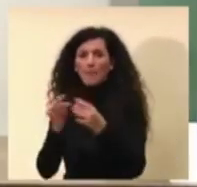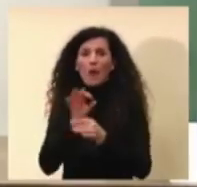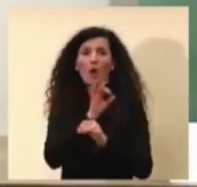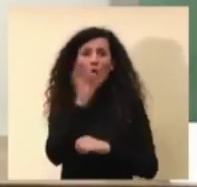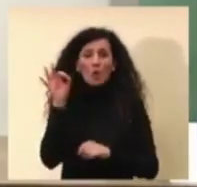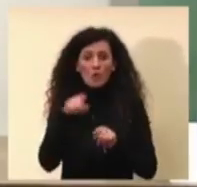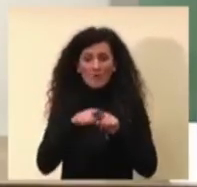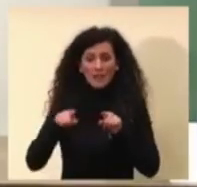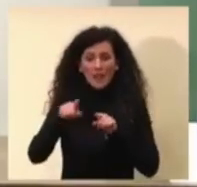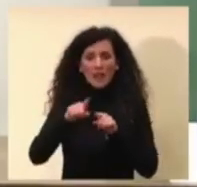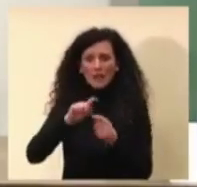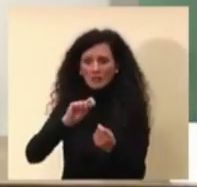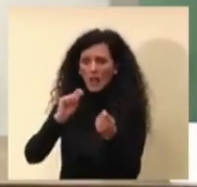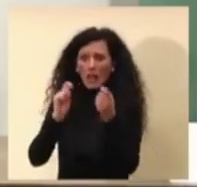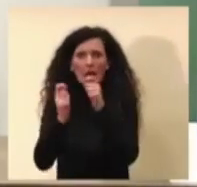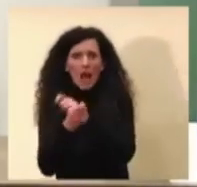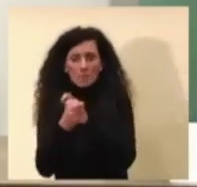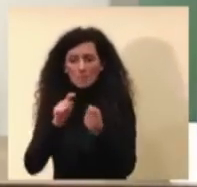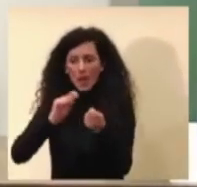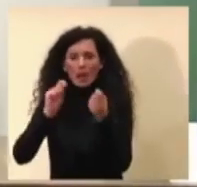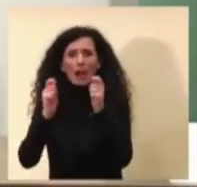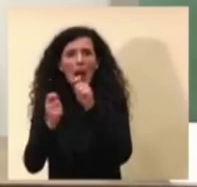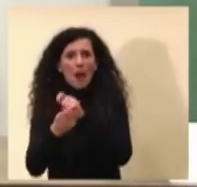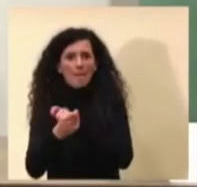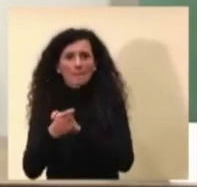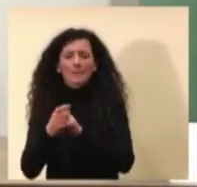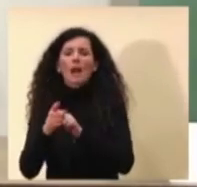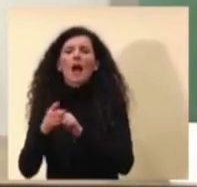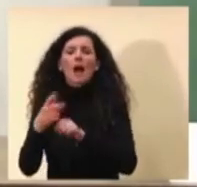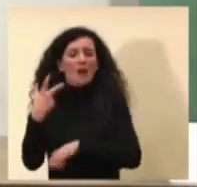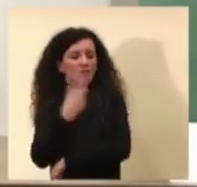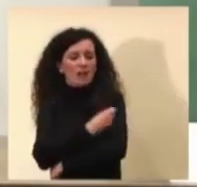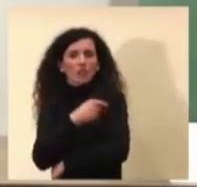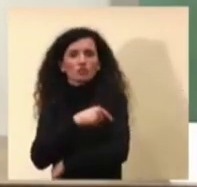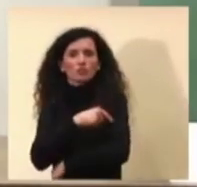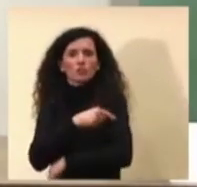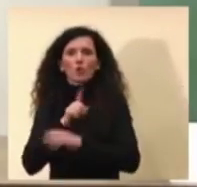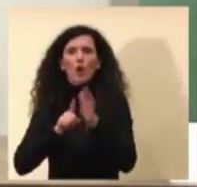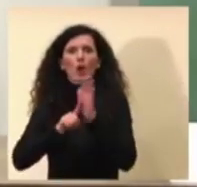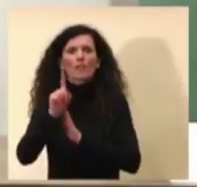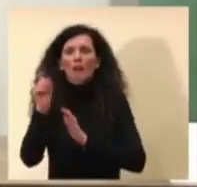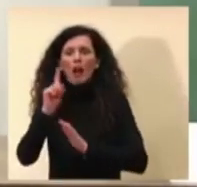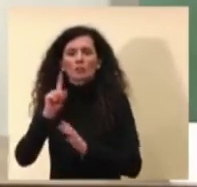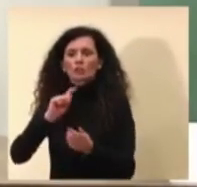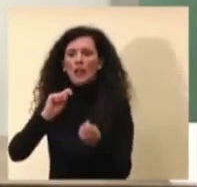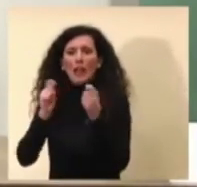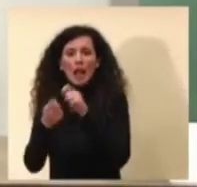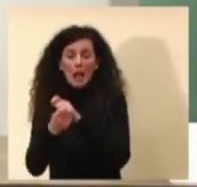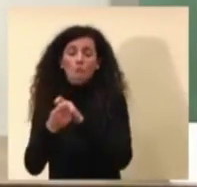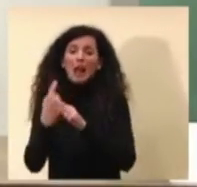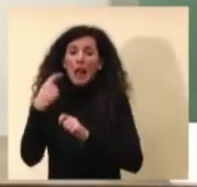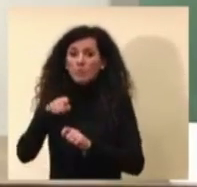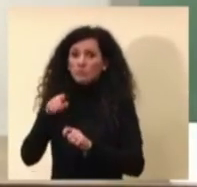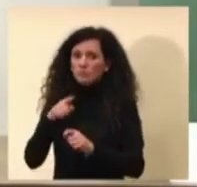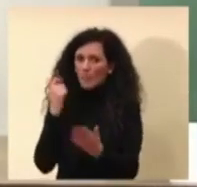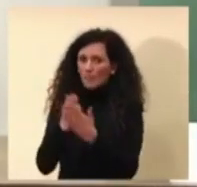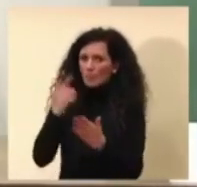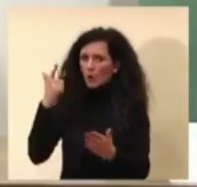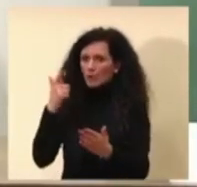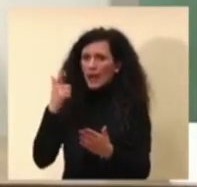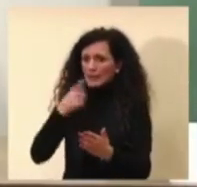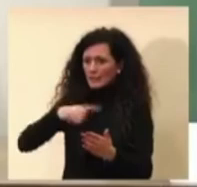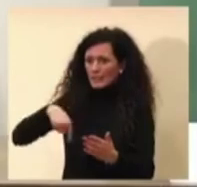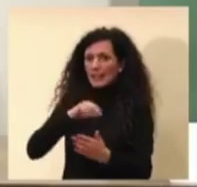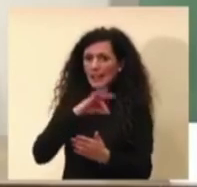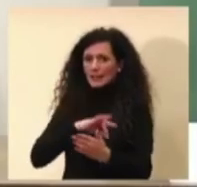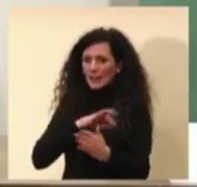cui possono rendere modificare leggermente l'efficacia dei vaccini questo per noi è un motivo ovviamente di grande importanza e interesse ma lo sforzo